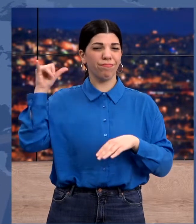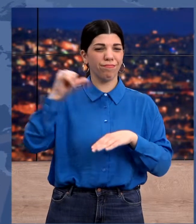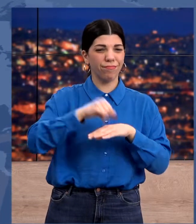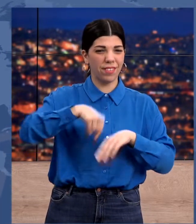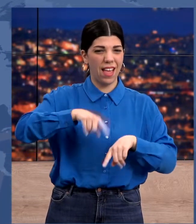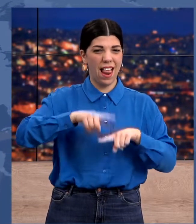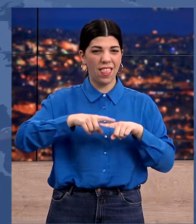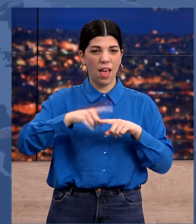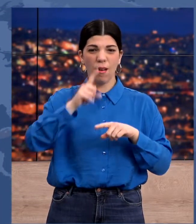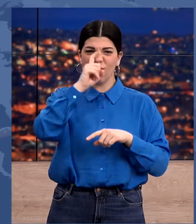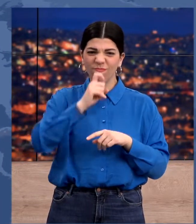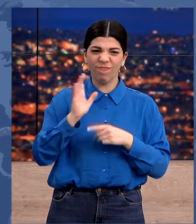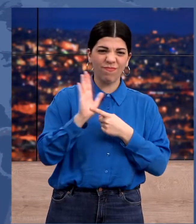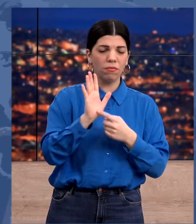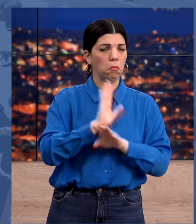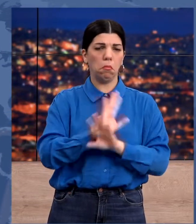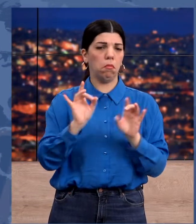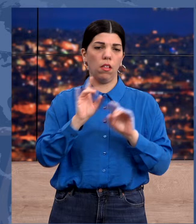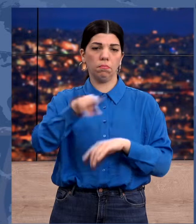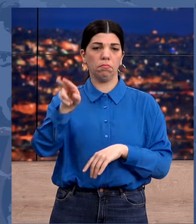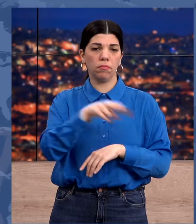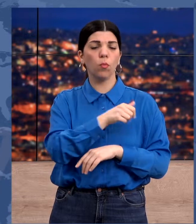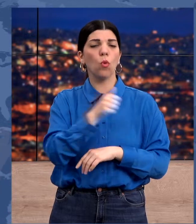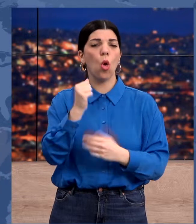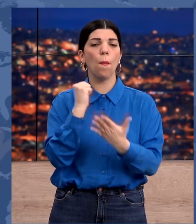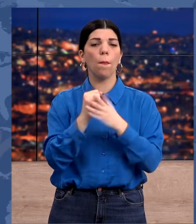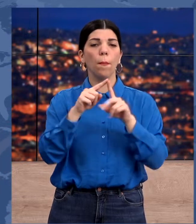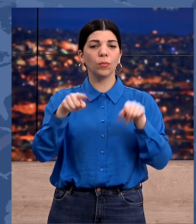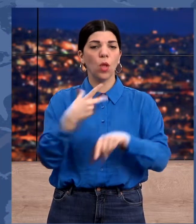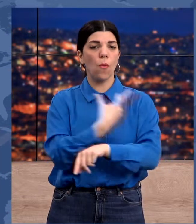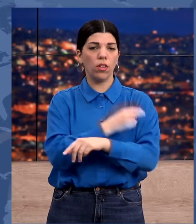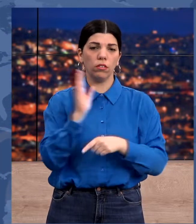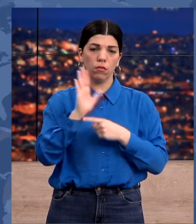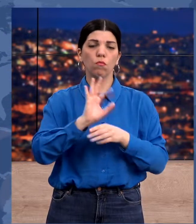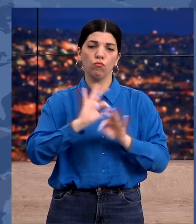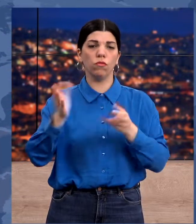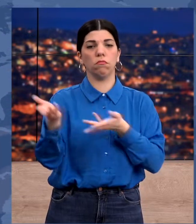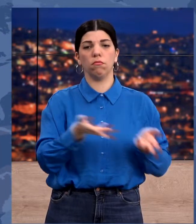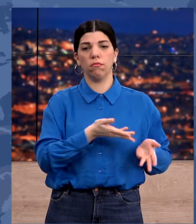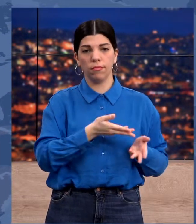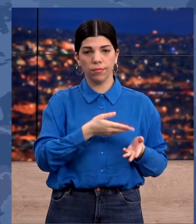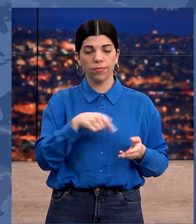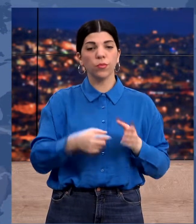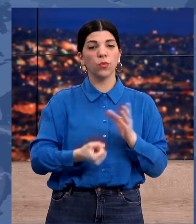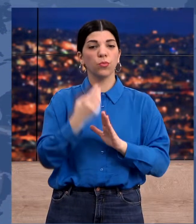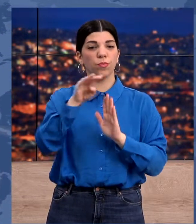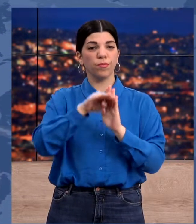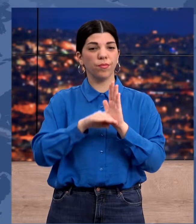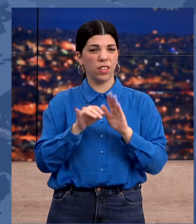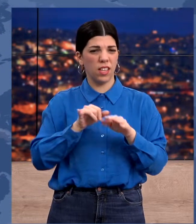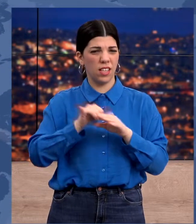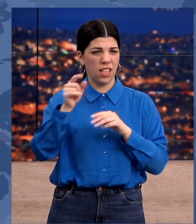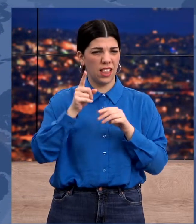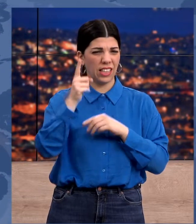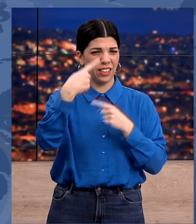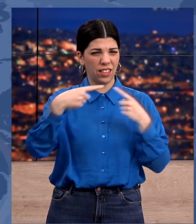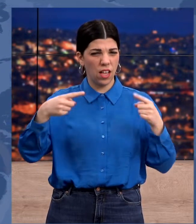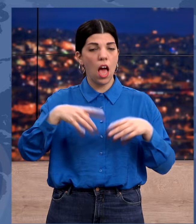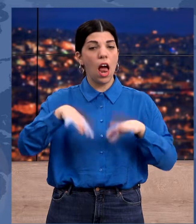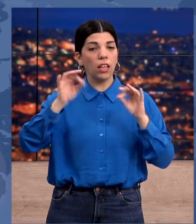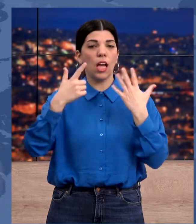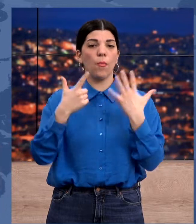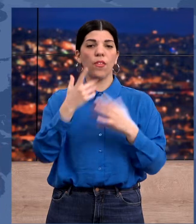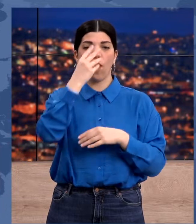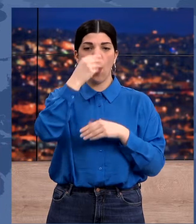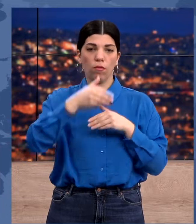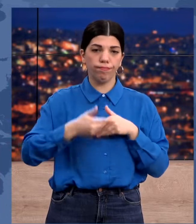στη χώρα, καθώς πλέον αρκεί μόνο το πιστοποιητικό εμβολιασμό. Η νέα ταξιδιωτική οδηγία τίθεται σε ισχύ από τις 7 Φεβρουαρίου.